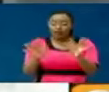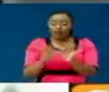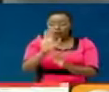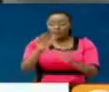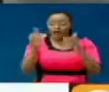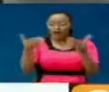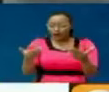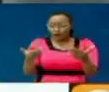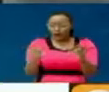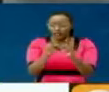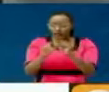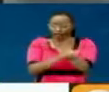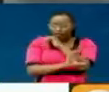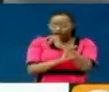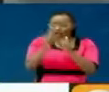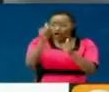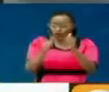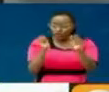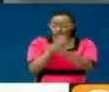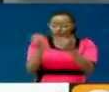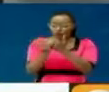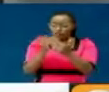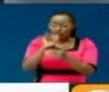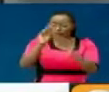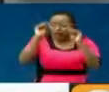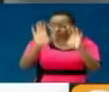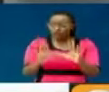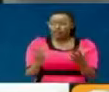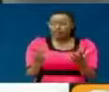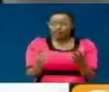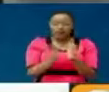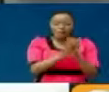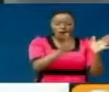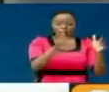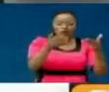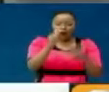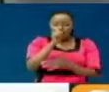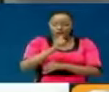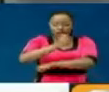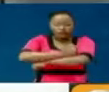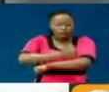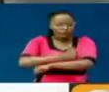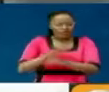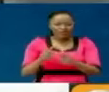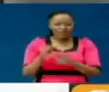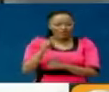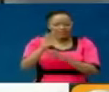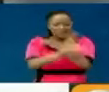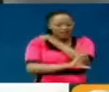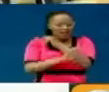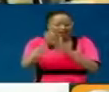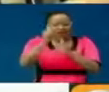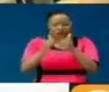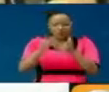mnagani. Na inchi ambayo haiwezi kushugulikia walimu wawo. Wawe wa public ama private, hiyo ni inchi ambayo